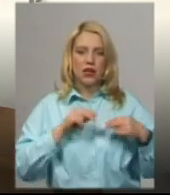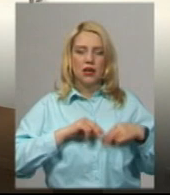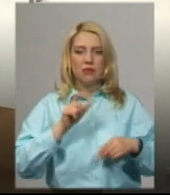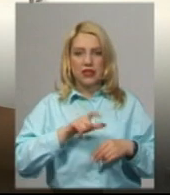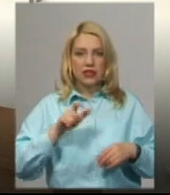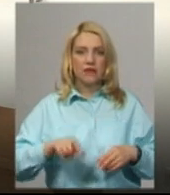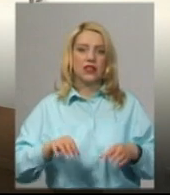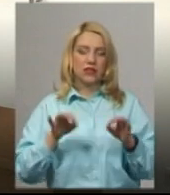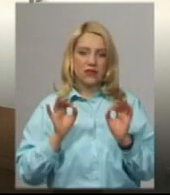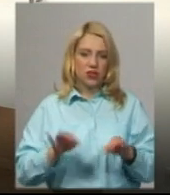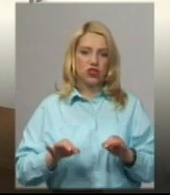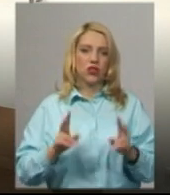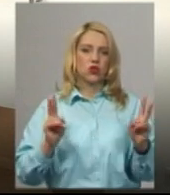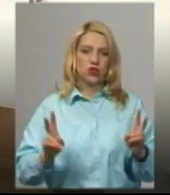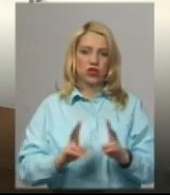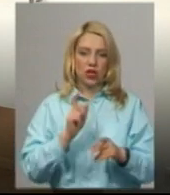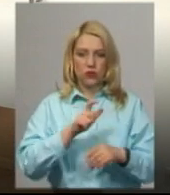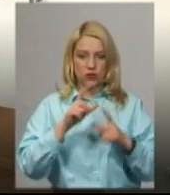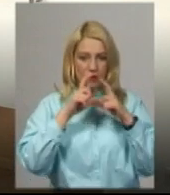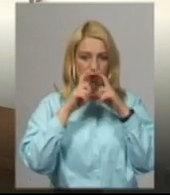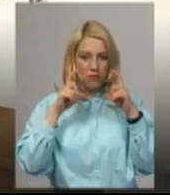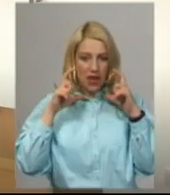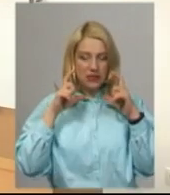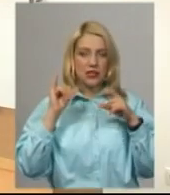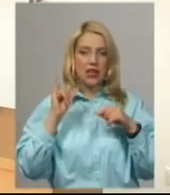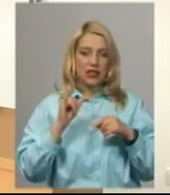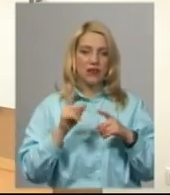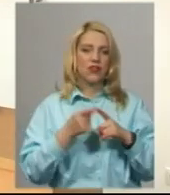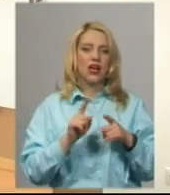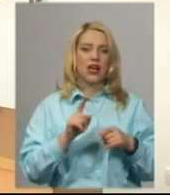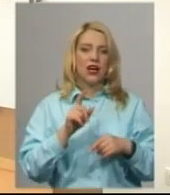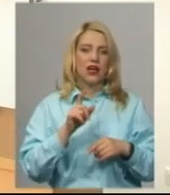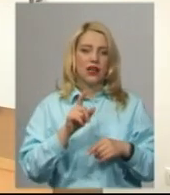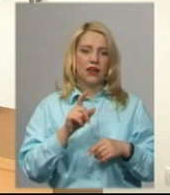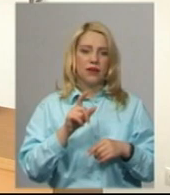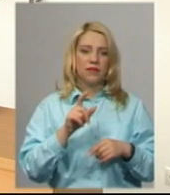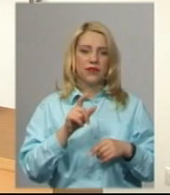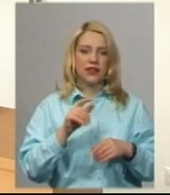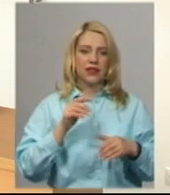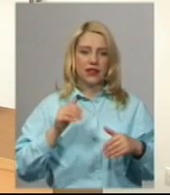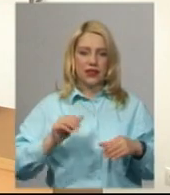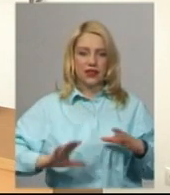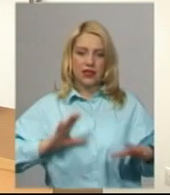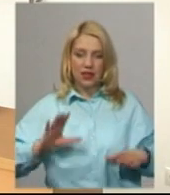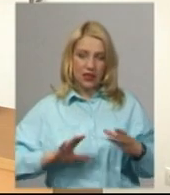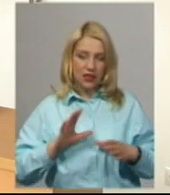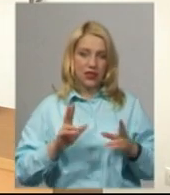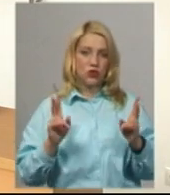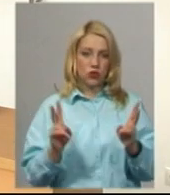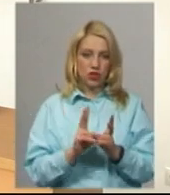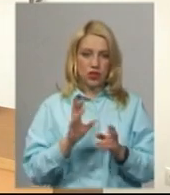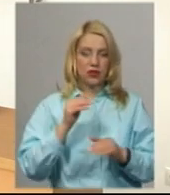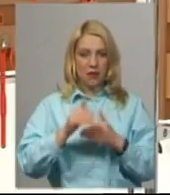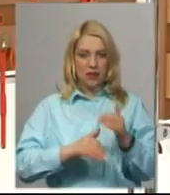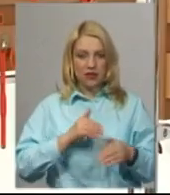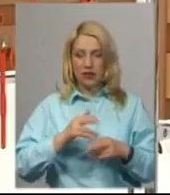зустрічають людей на рецепції в масках, так само, і гардеробник. Тренери вже зустрічають на басейні,